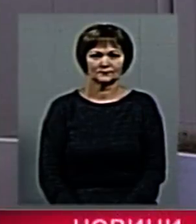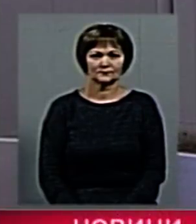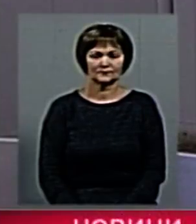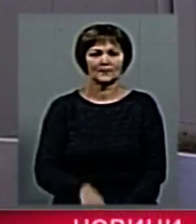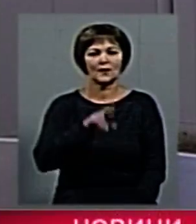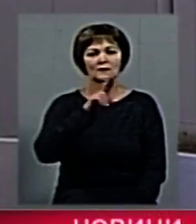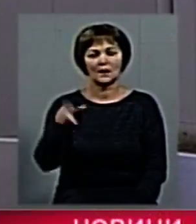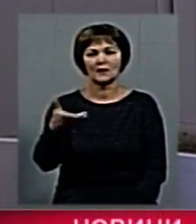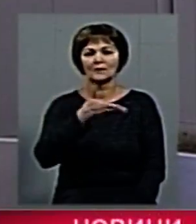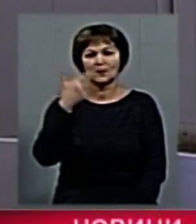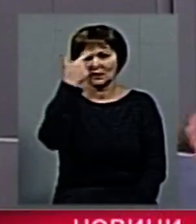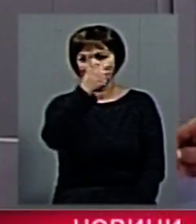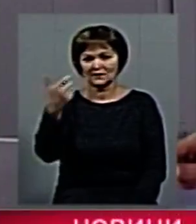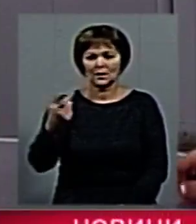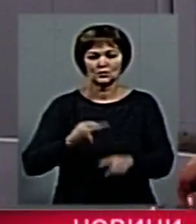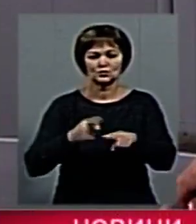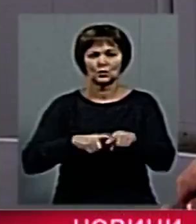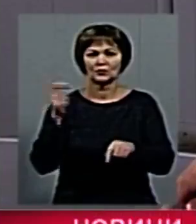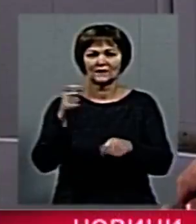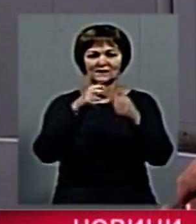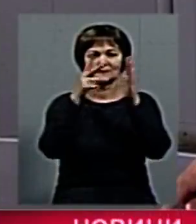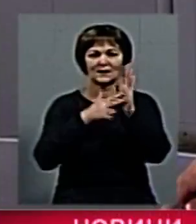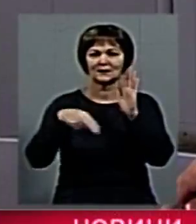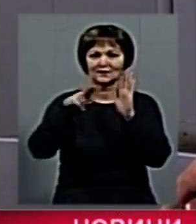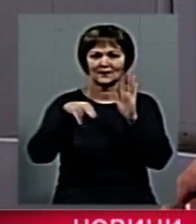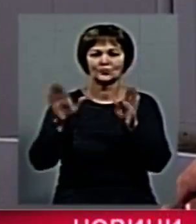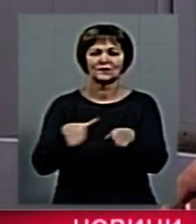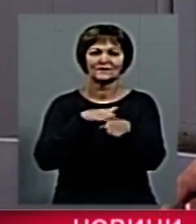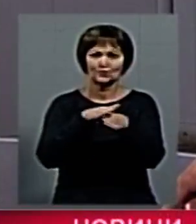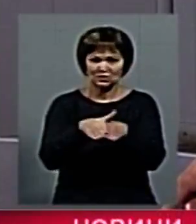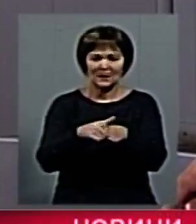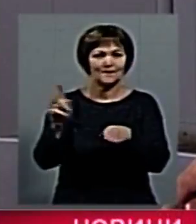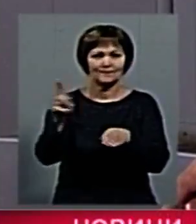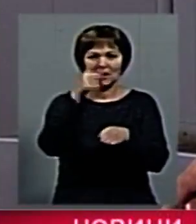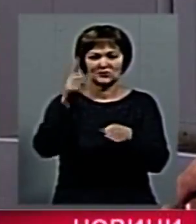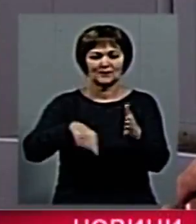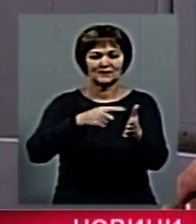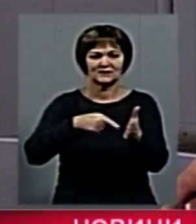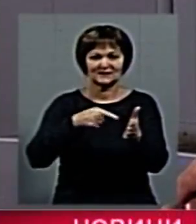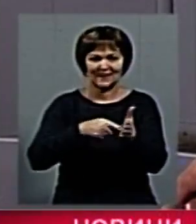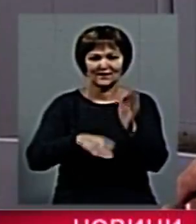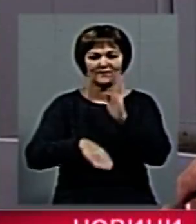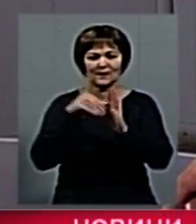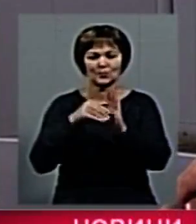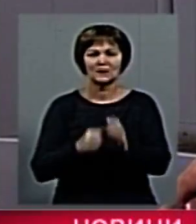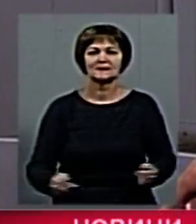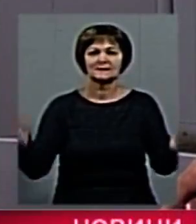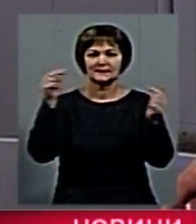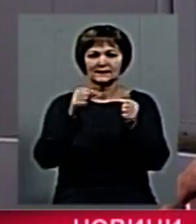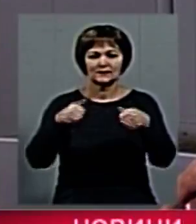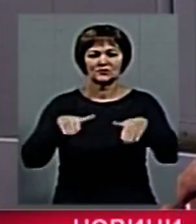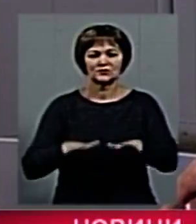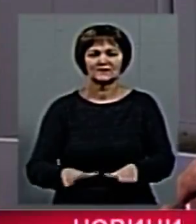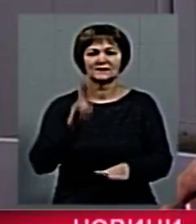Як ми повідомляли, у цю неділю, 18 грудня, на Житомирщині відбудуться перші місцеві вибори. Згідно із постановою ЦВК